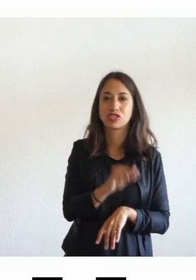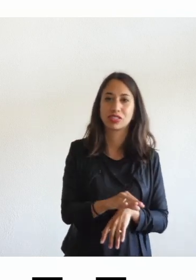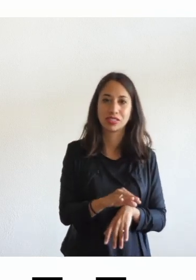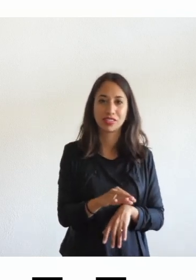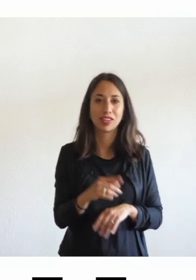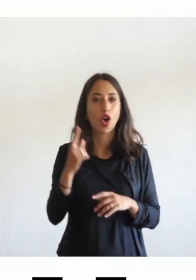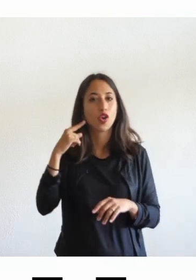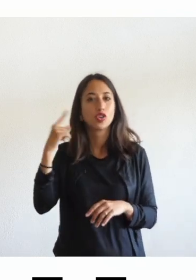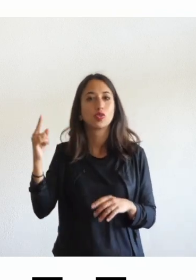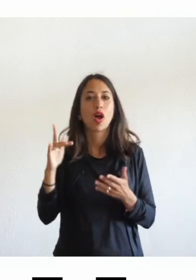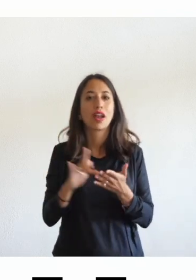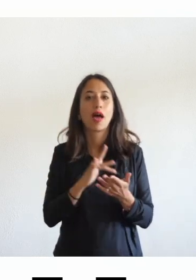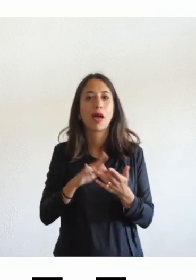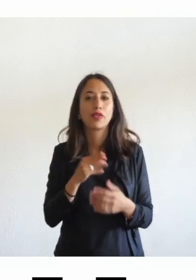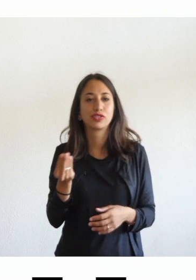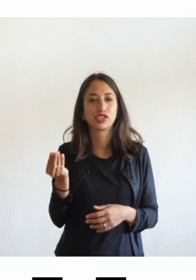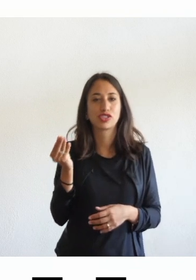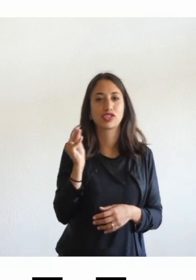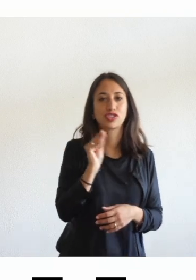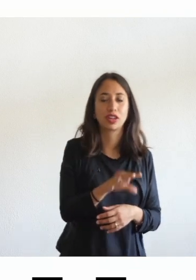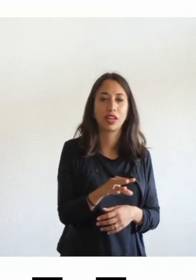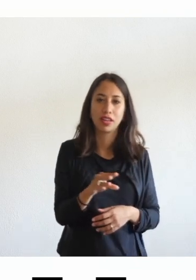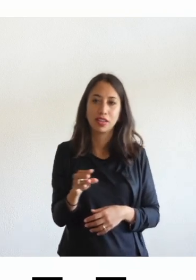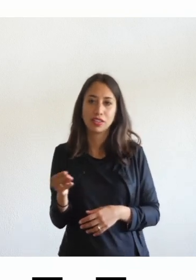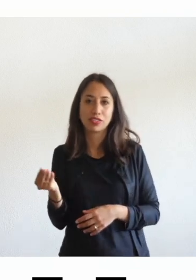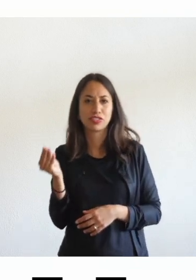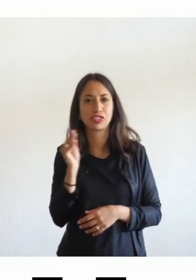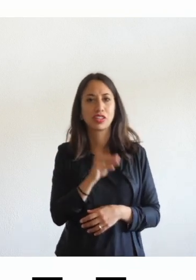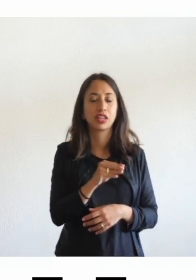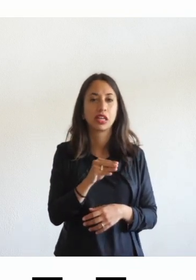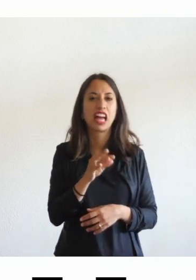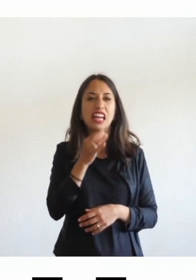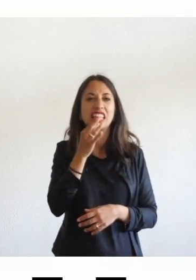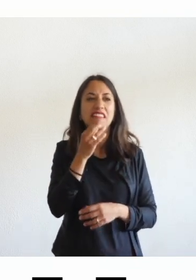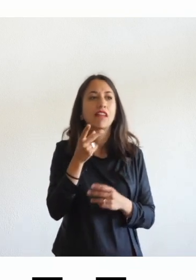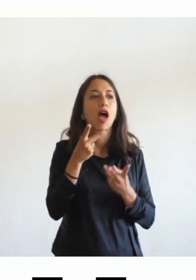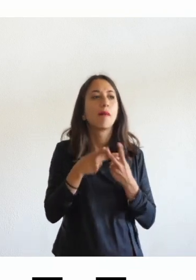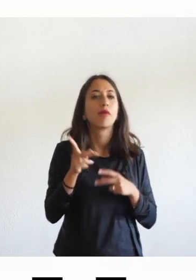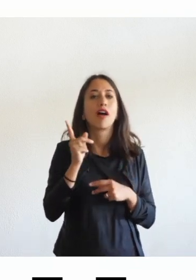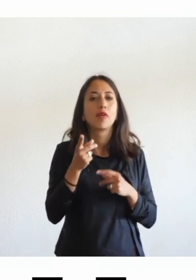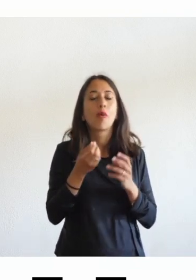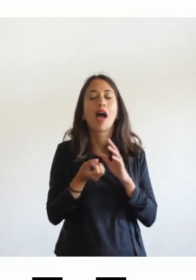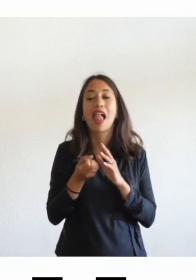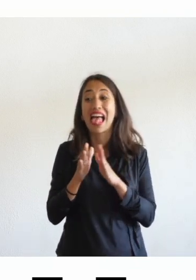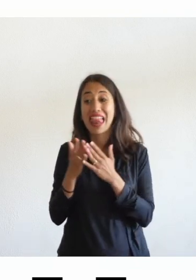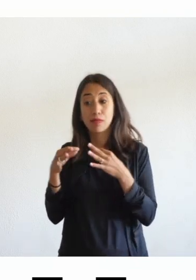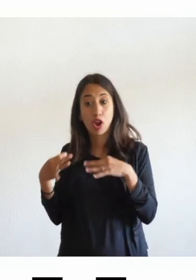pagina che si sfoglia e c'è stato il tentativo di riprodurre il libro di carta